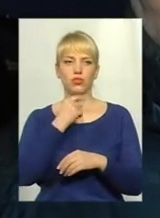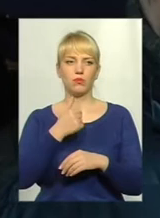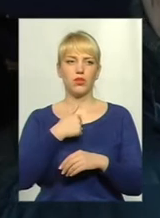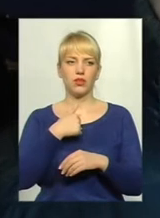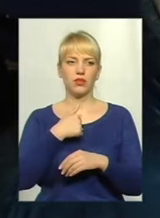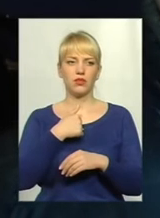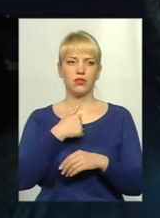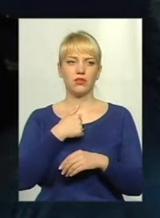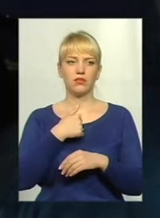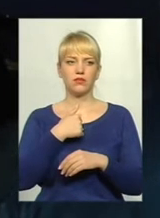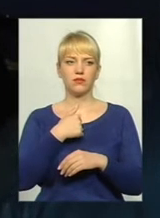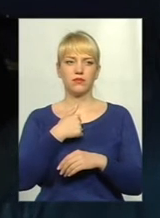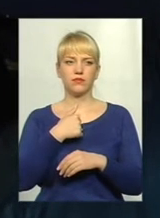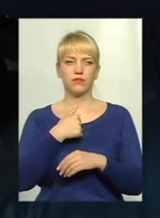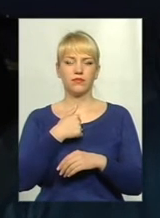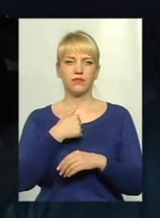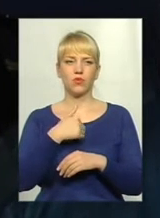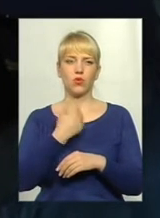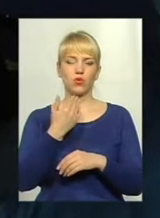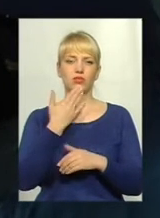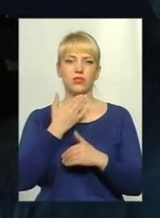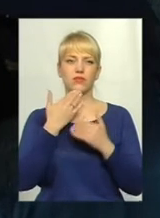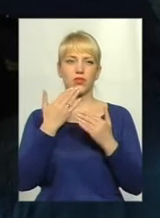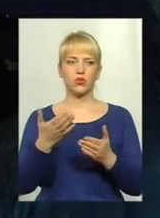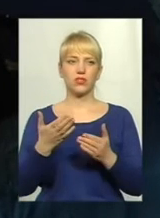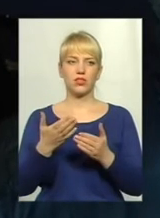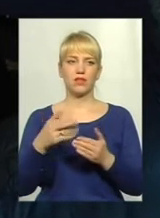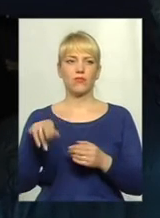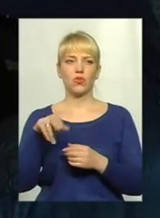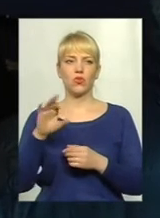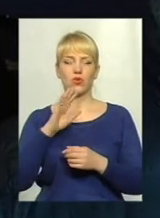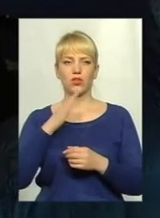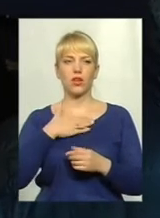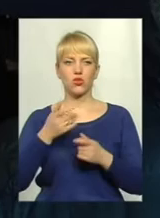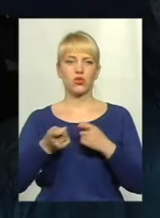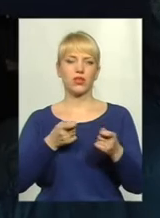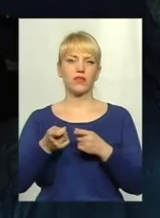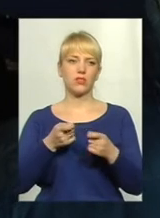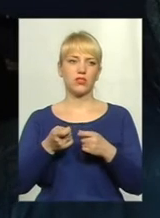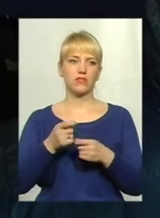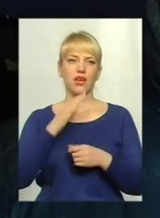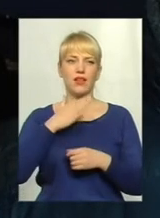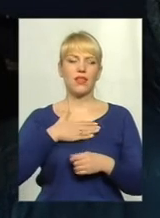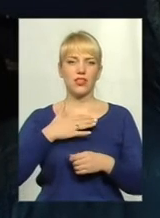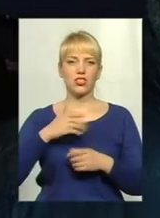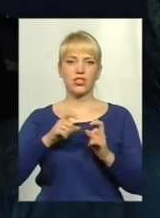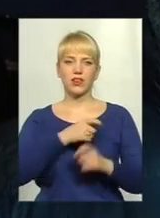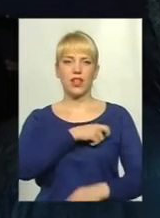хочеться звернутися до нашого керівництва, бо наших депутатів,